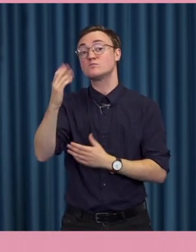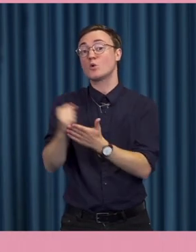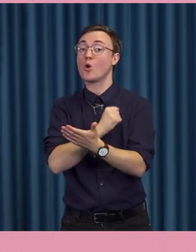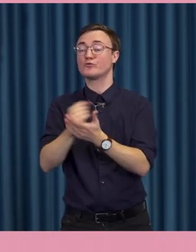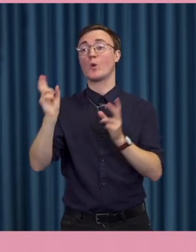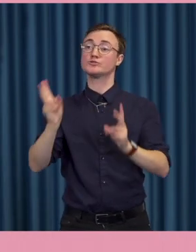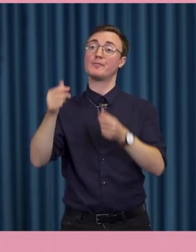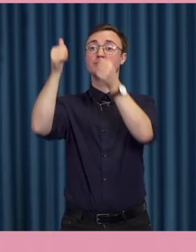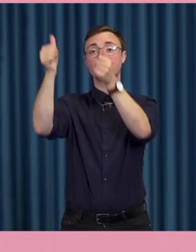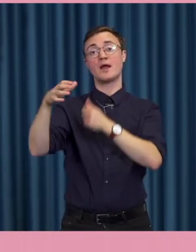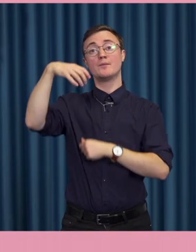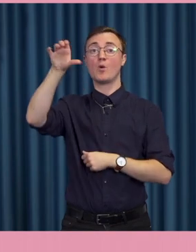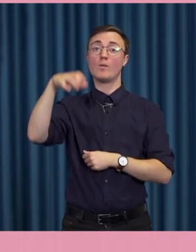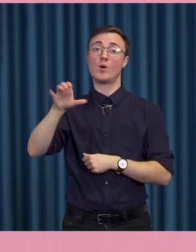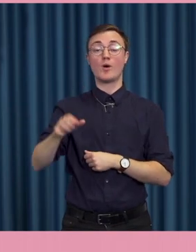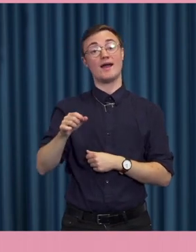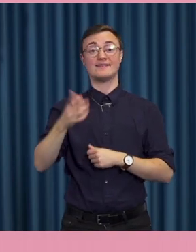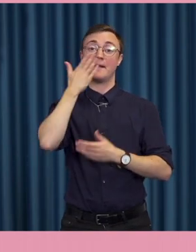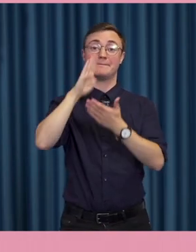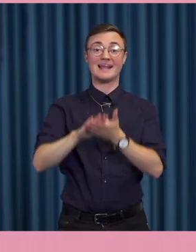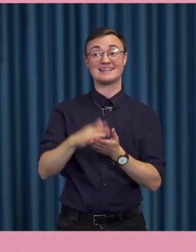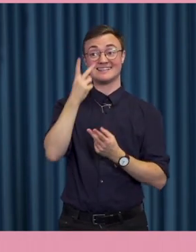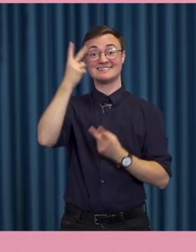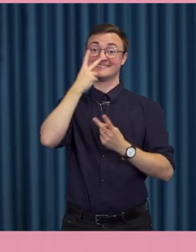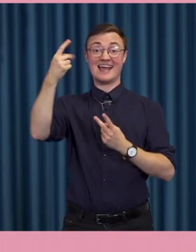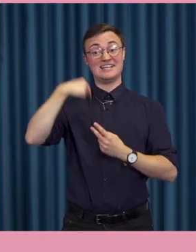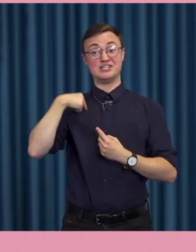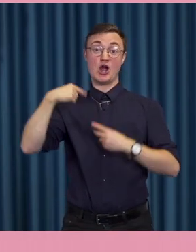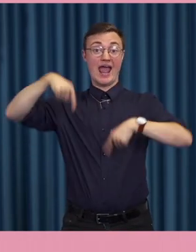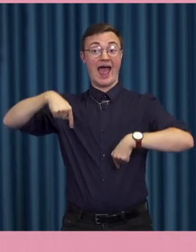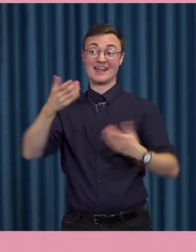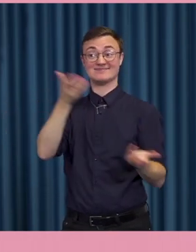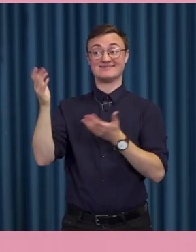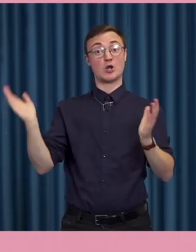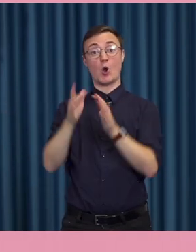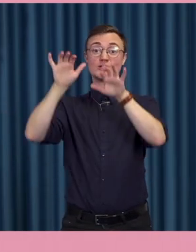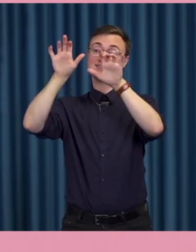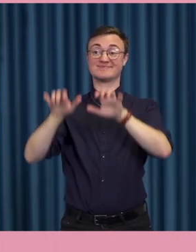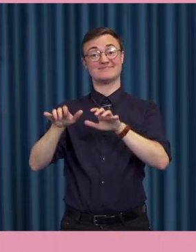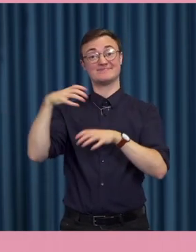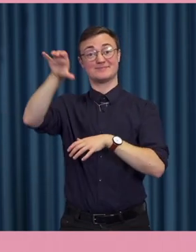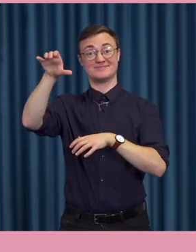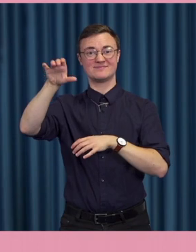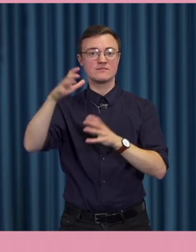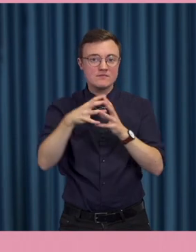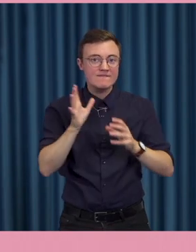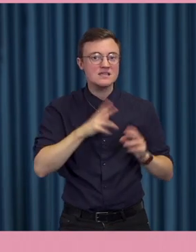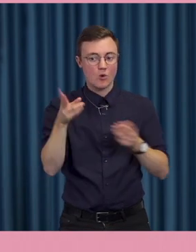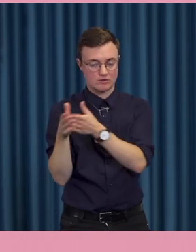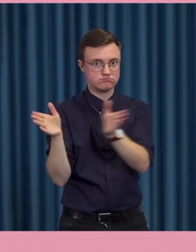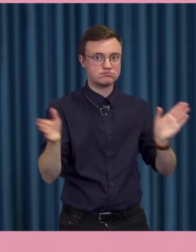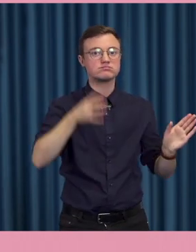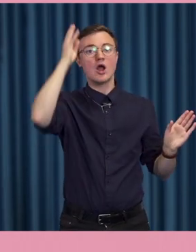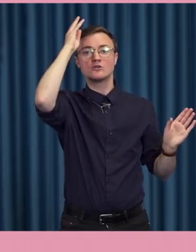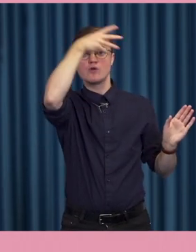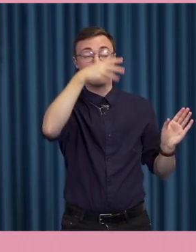anslagstavla. Man lägger upp en bild och säger titta nu är jag här och så skriver man en kort text. Och sen har vi politiker som Donald Trump som twitar. Jag vet